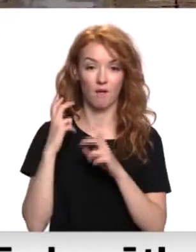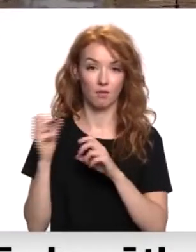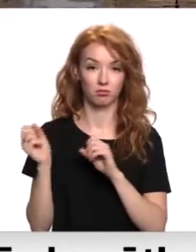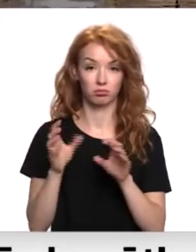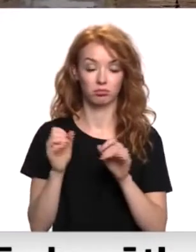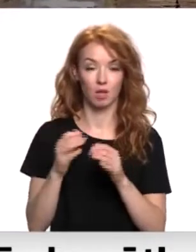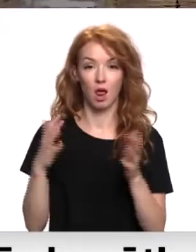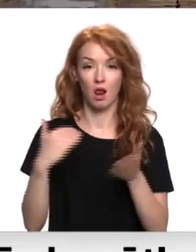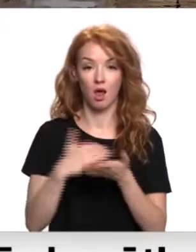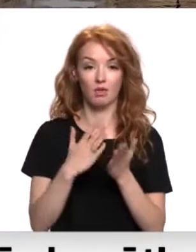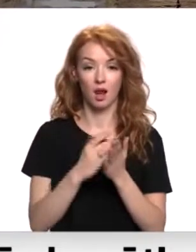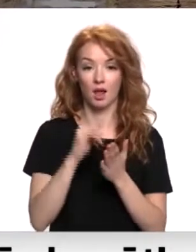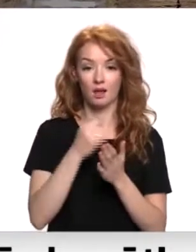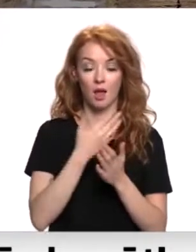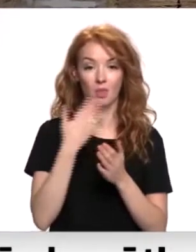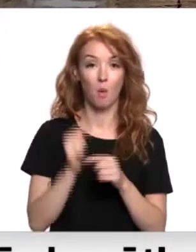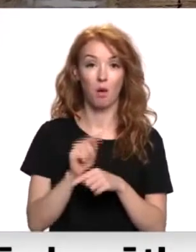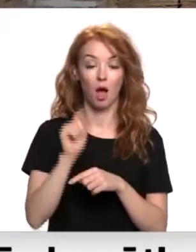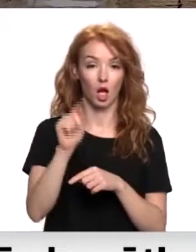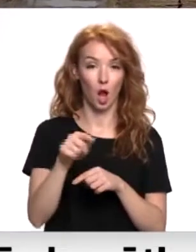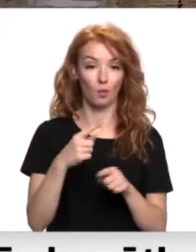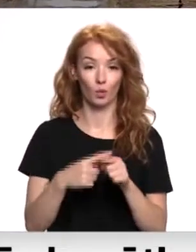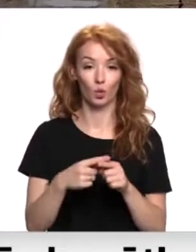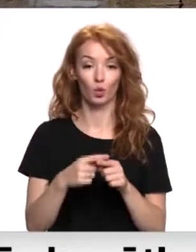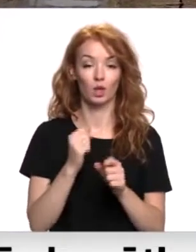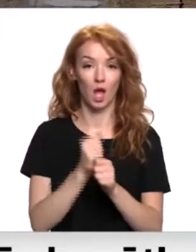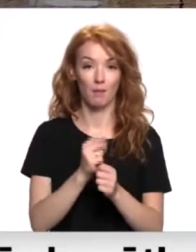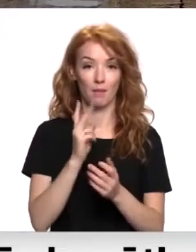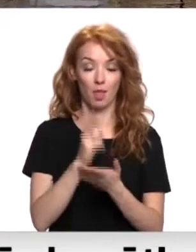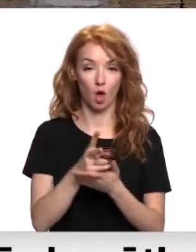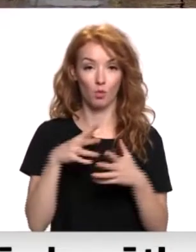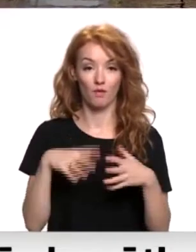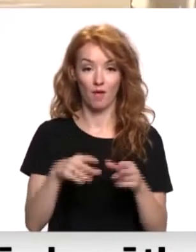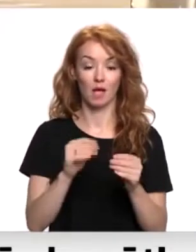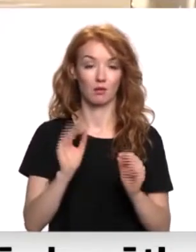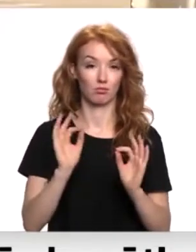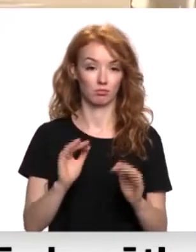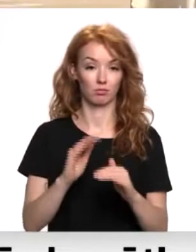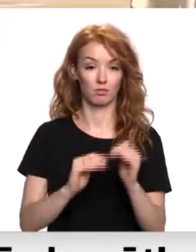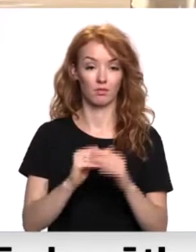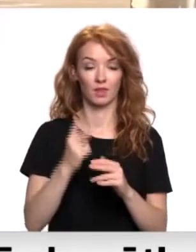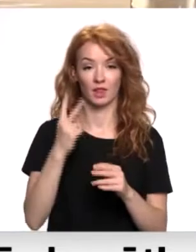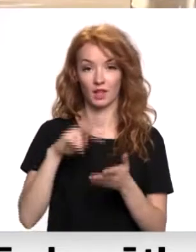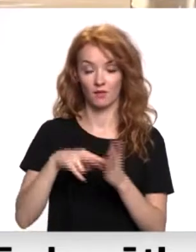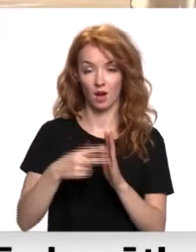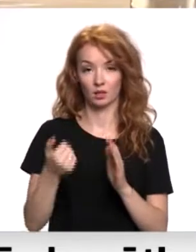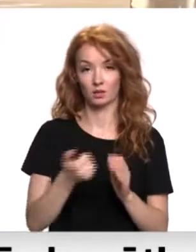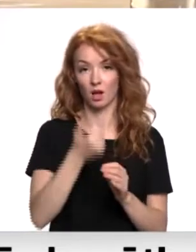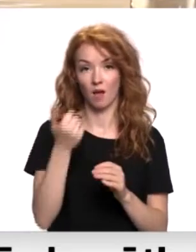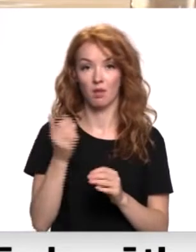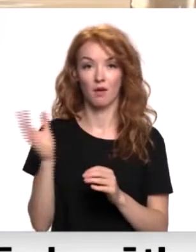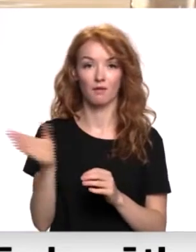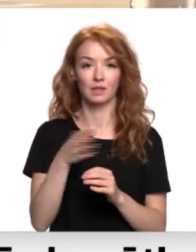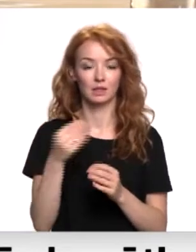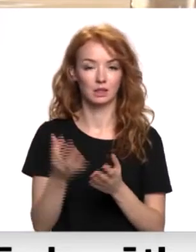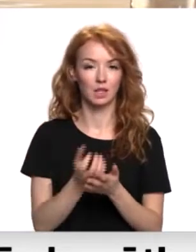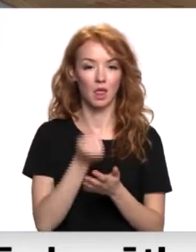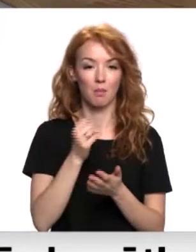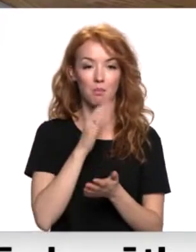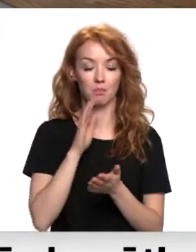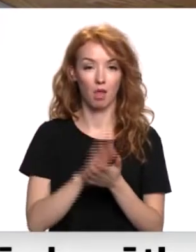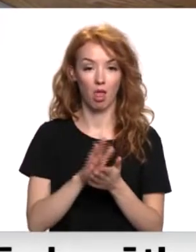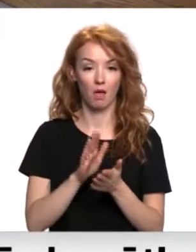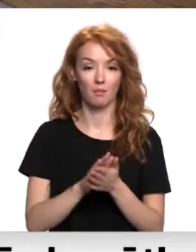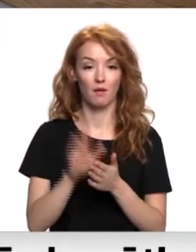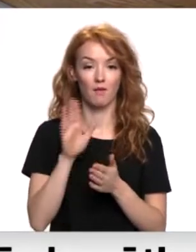lielākoties, ja nav disciplināt pārkāpumu un tiešai darba pienākumi veikti kvalitatīvi, divas reizes gadā visi saņem prēmijas. Kā